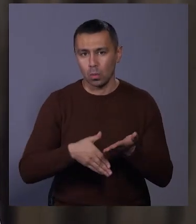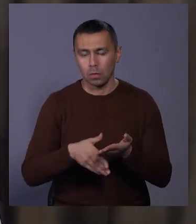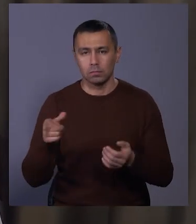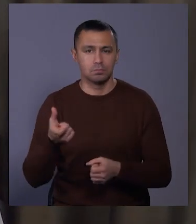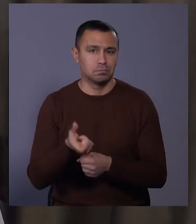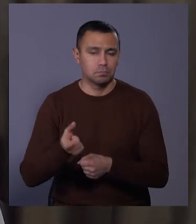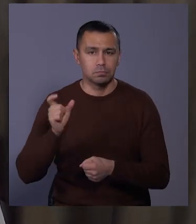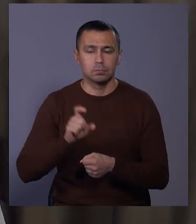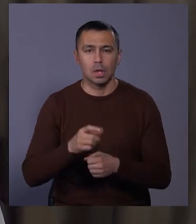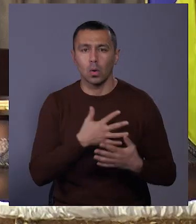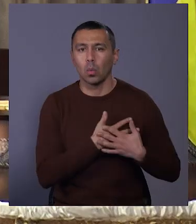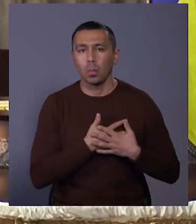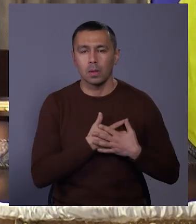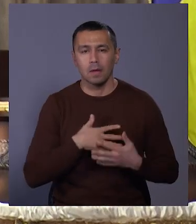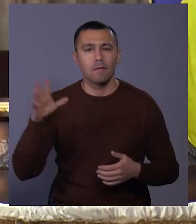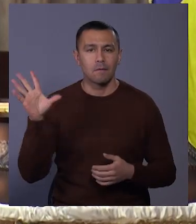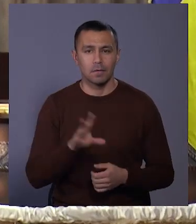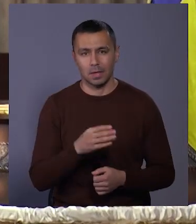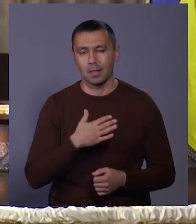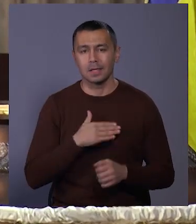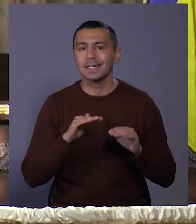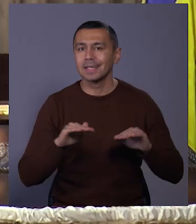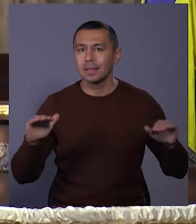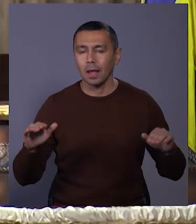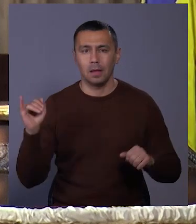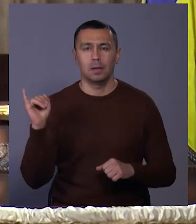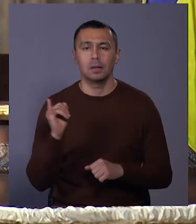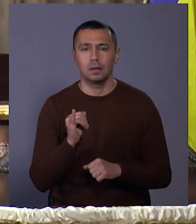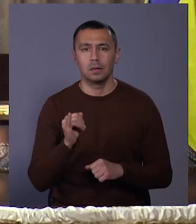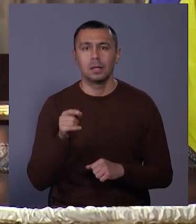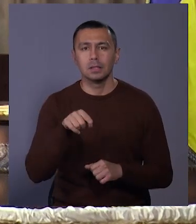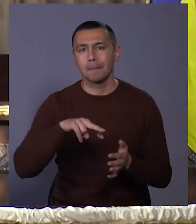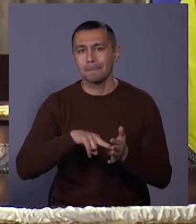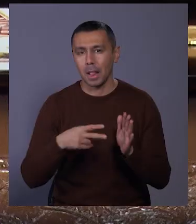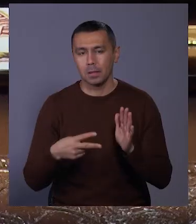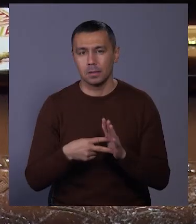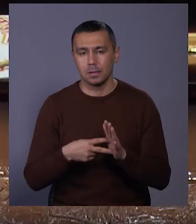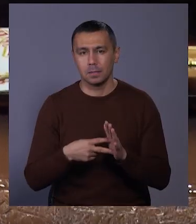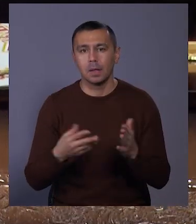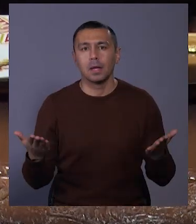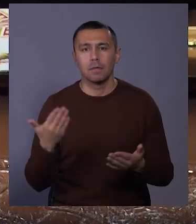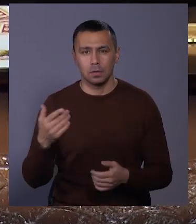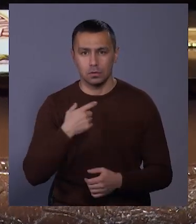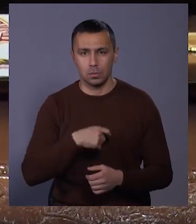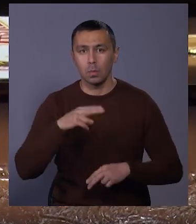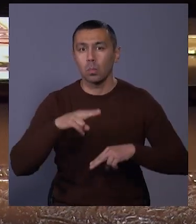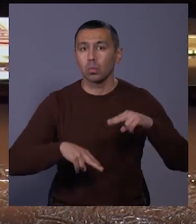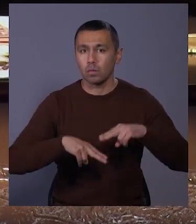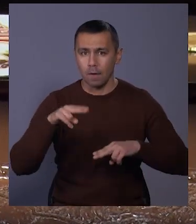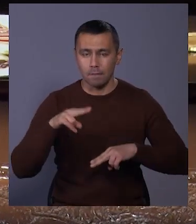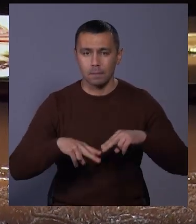надзвичайно любила всіх наших діток. І ті плани, які він собі будував,